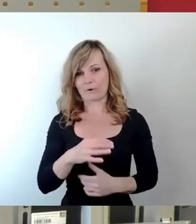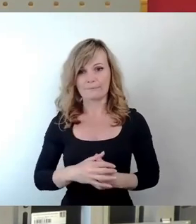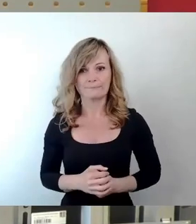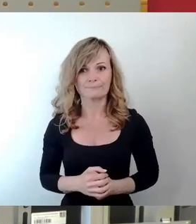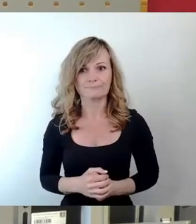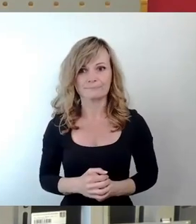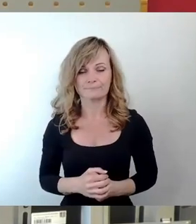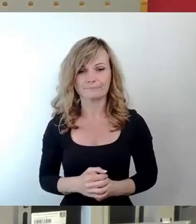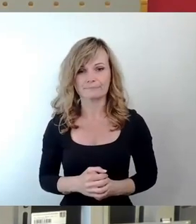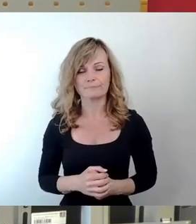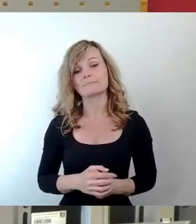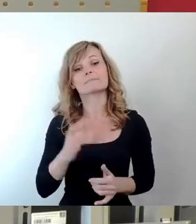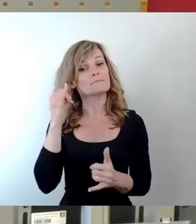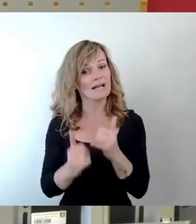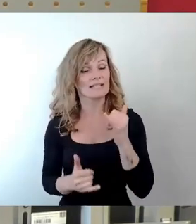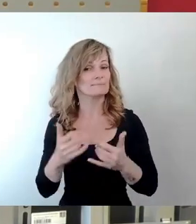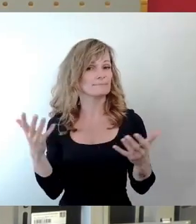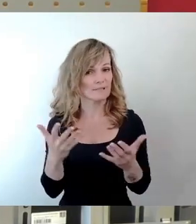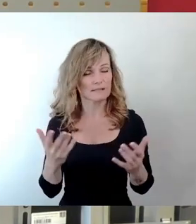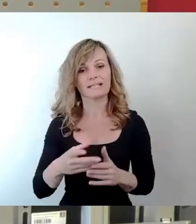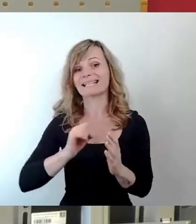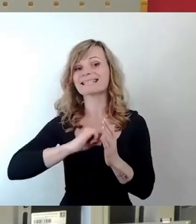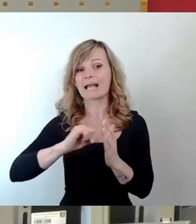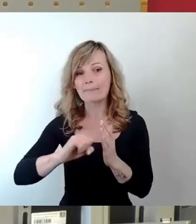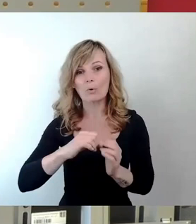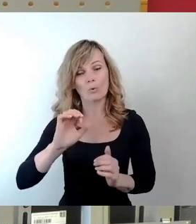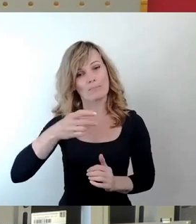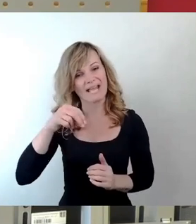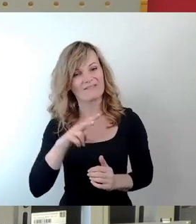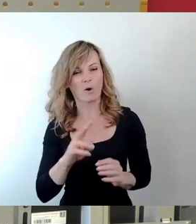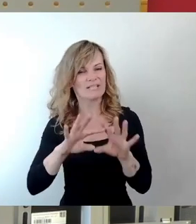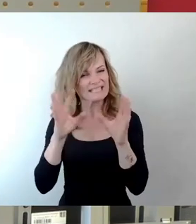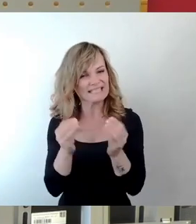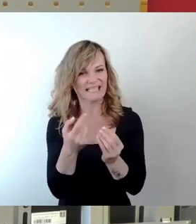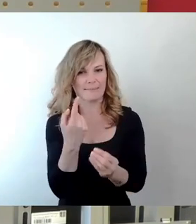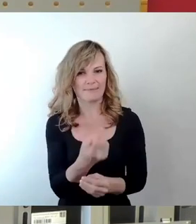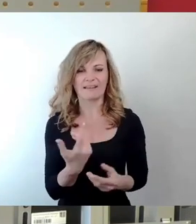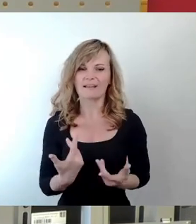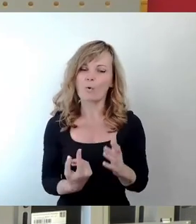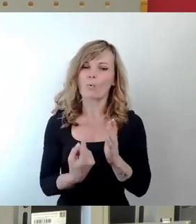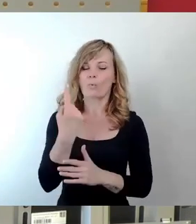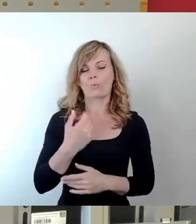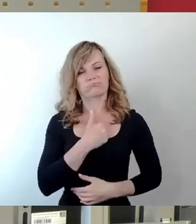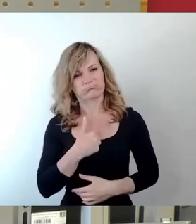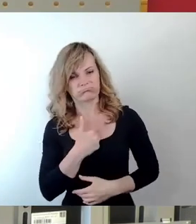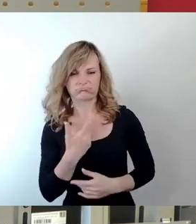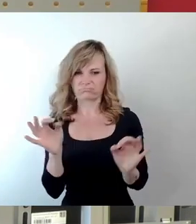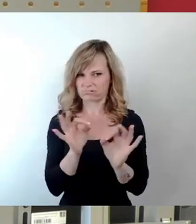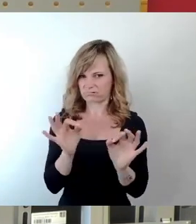ganz zum Schluss, das Tempo des ÖPNVs insgesamt ist auch nach wie vor ein großes Trauerspiel. Im letzten